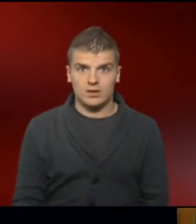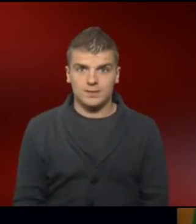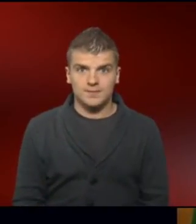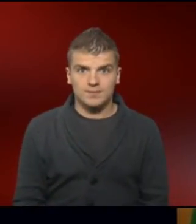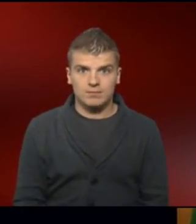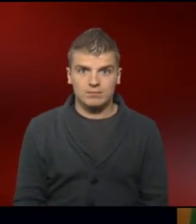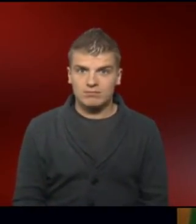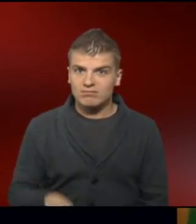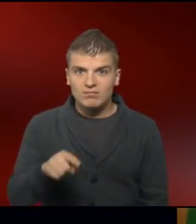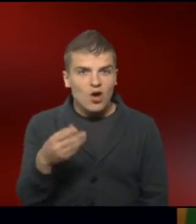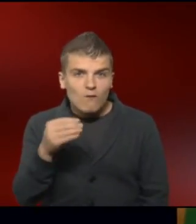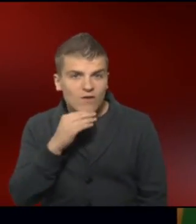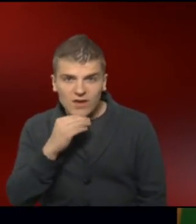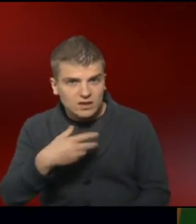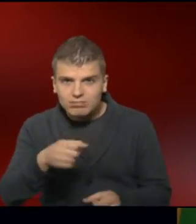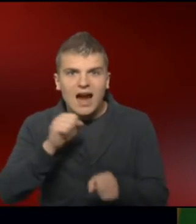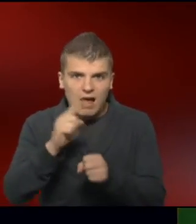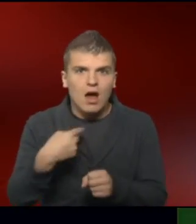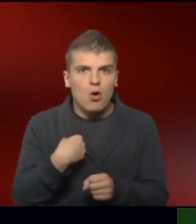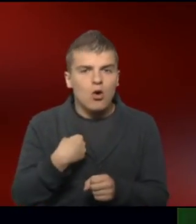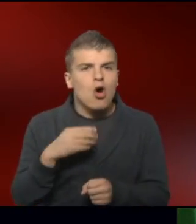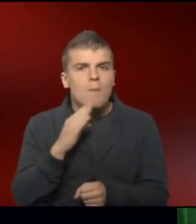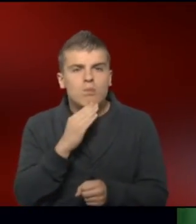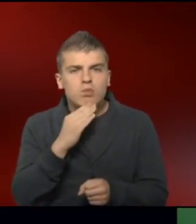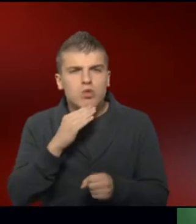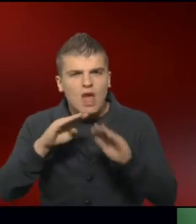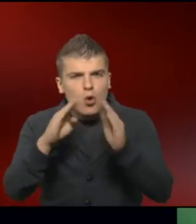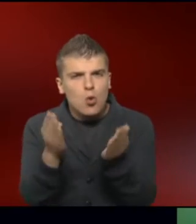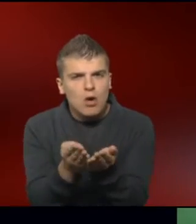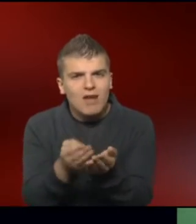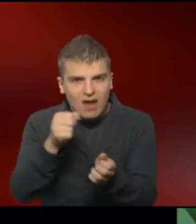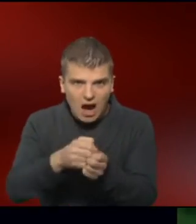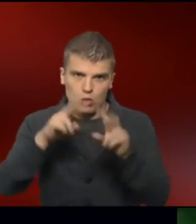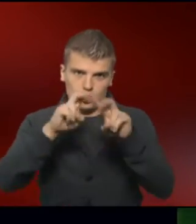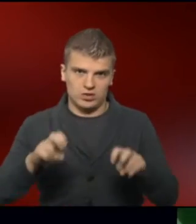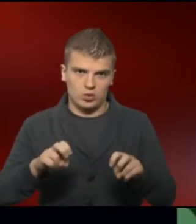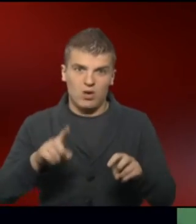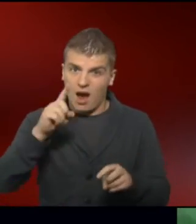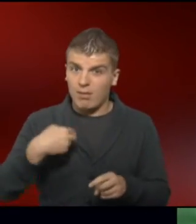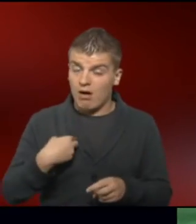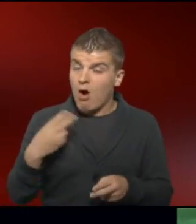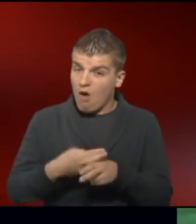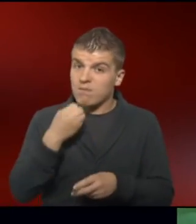Anstatt des Fruchtwassers kann man auch den Mutterkuchen untersuchen. Aber dabei sind Fehlgeburten noch häufiger.